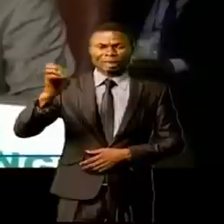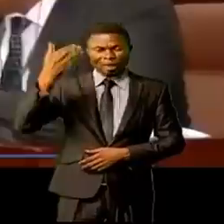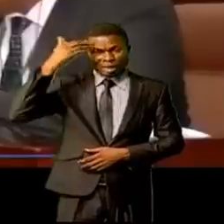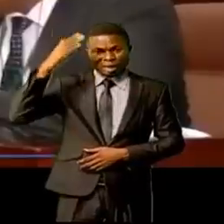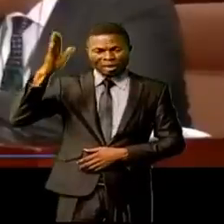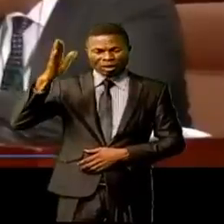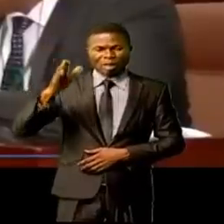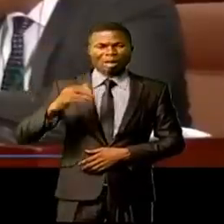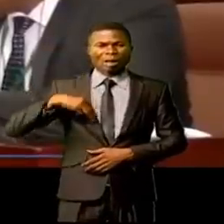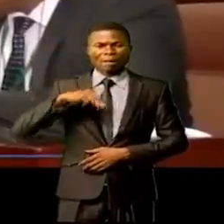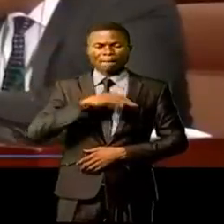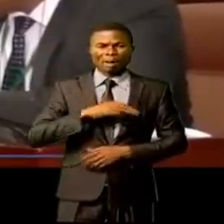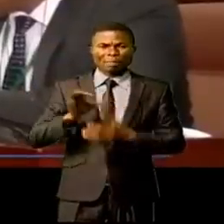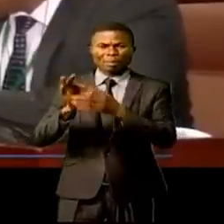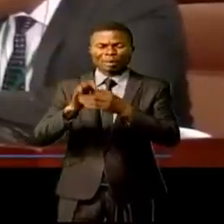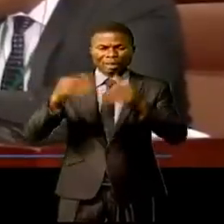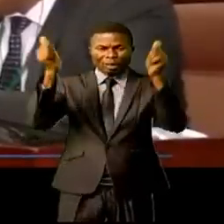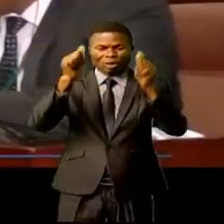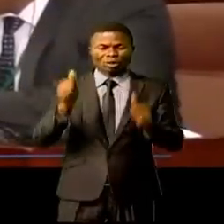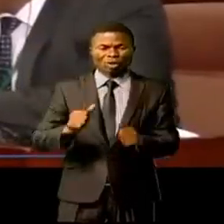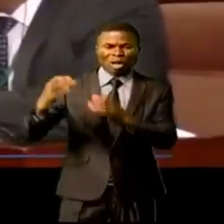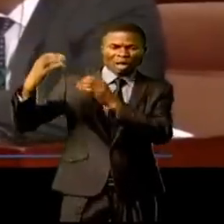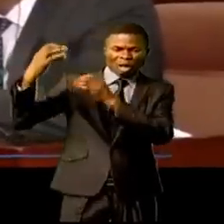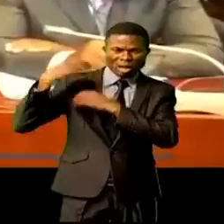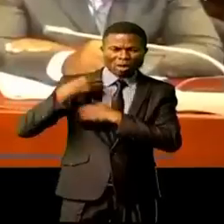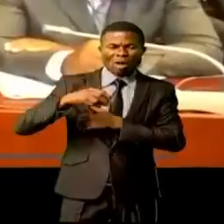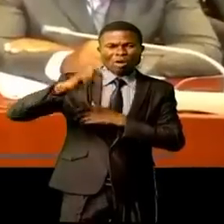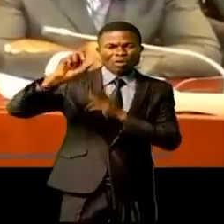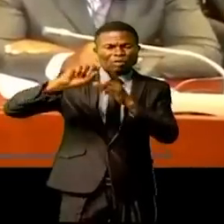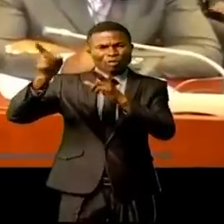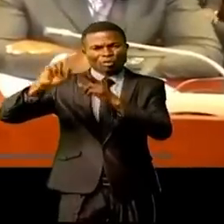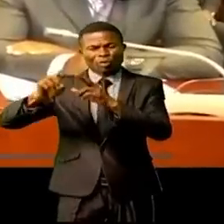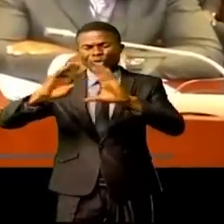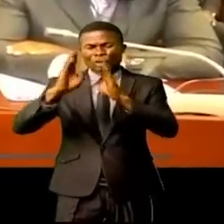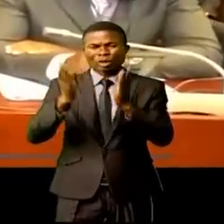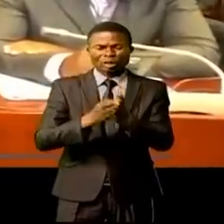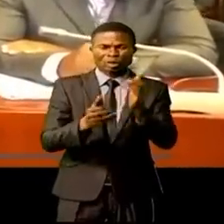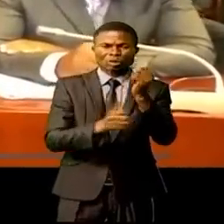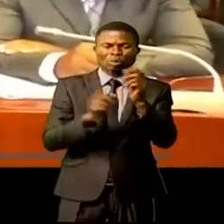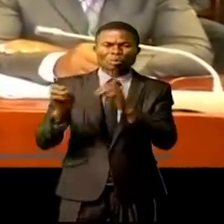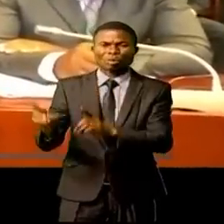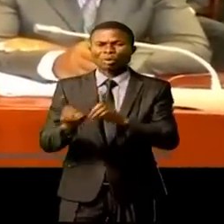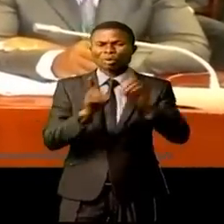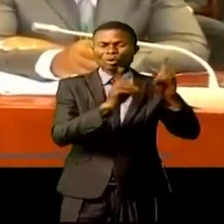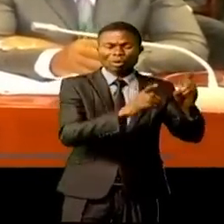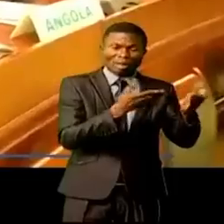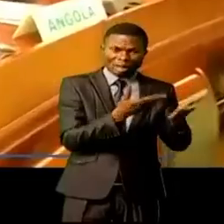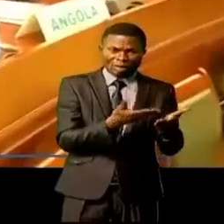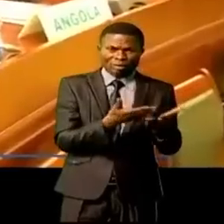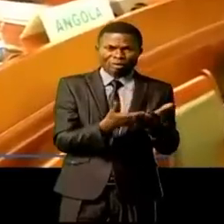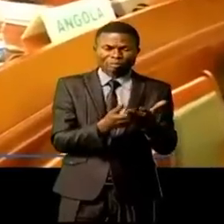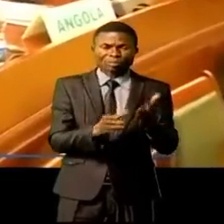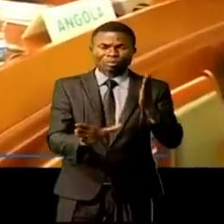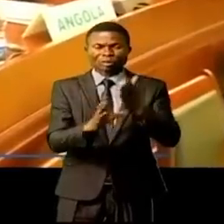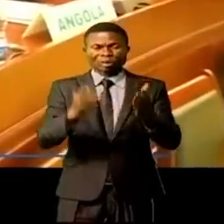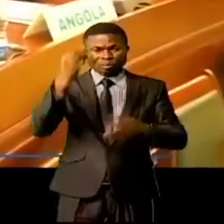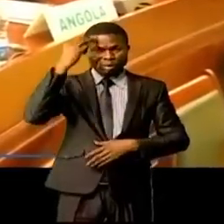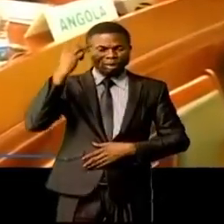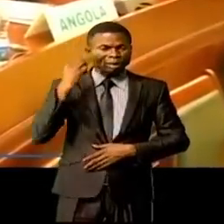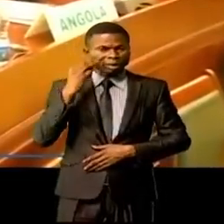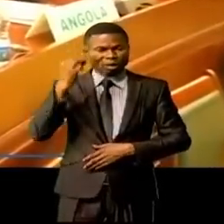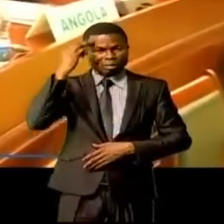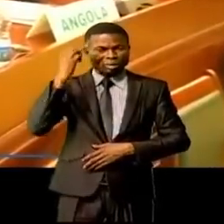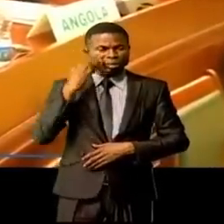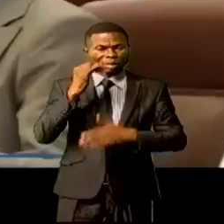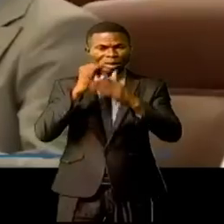africaine ayant en charge la migration, les réfugiés et les personnes déplacées internes, parmi eux, le vice-premier ministre, ministre de